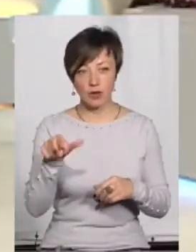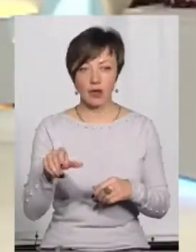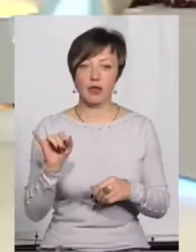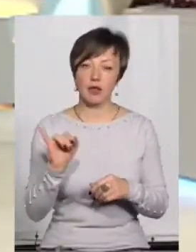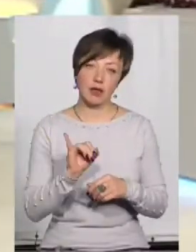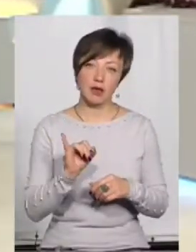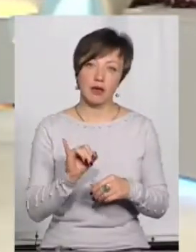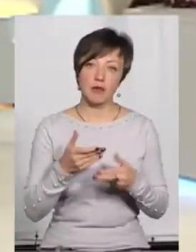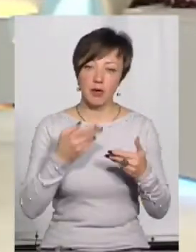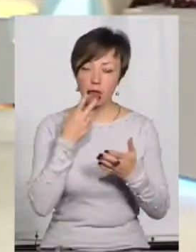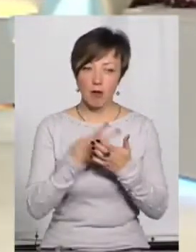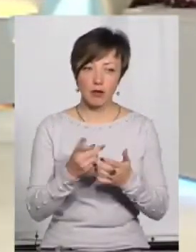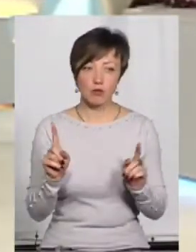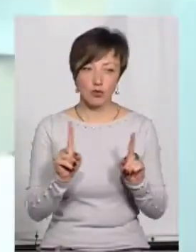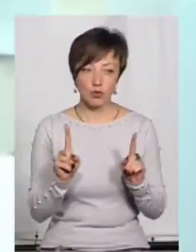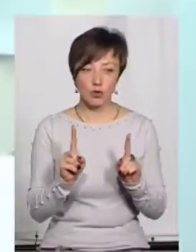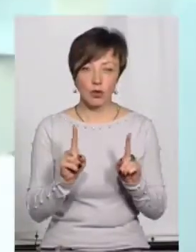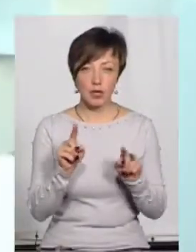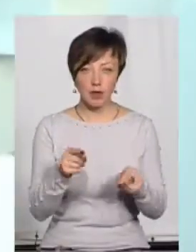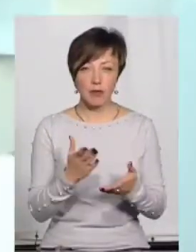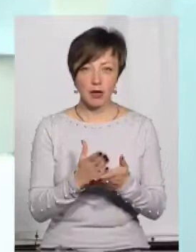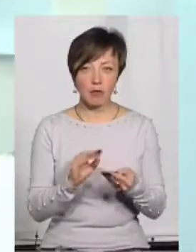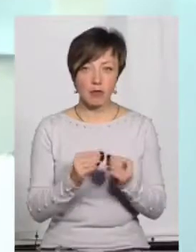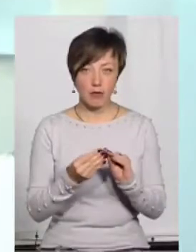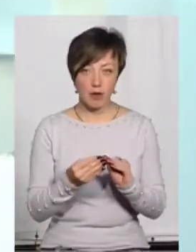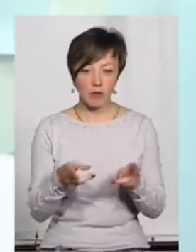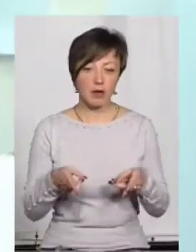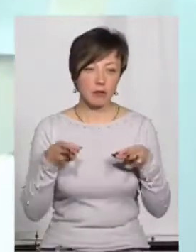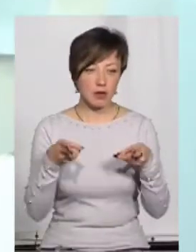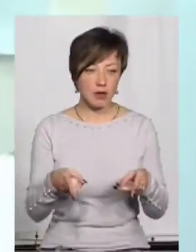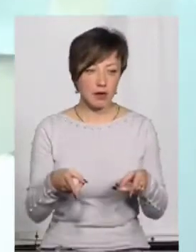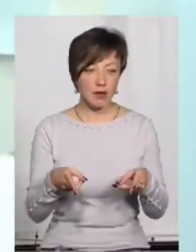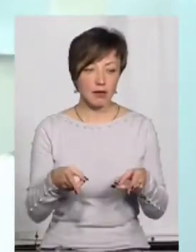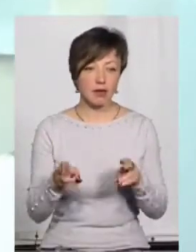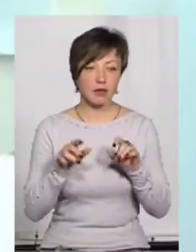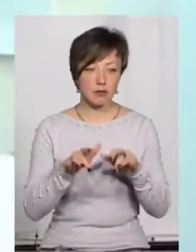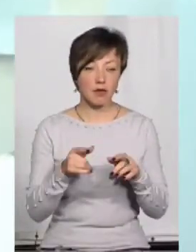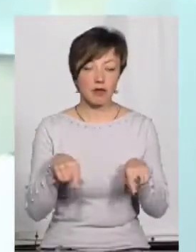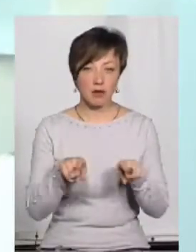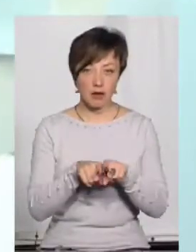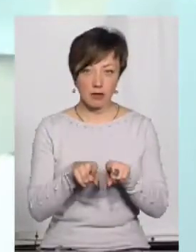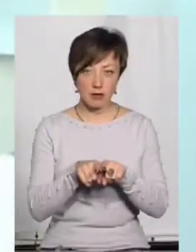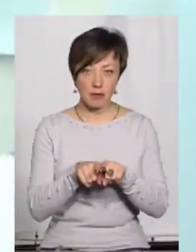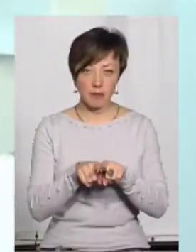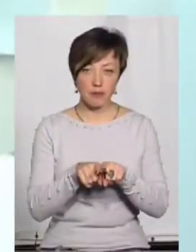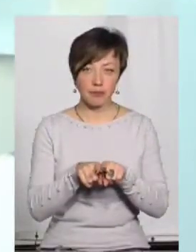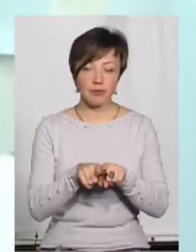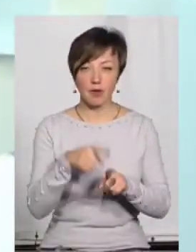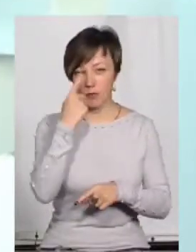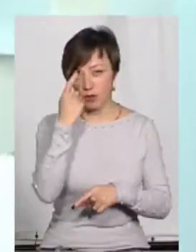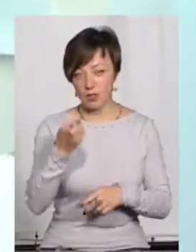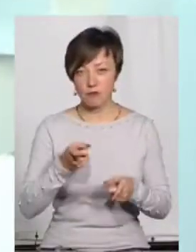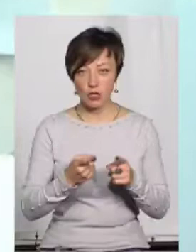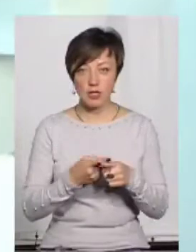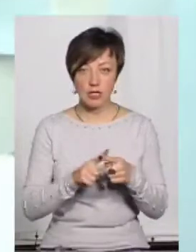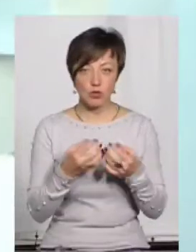і ми бачимо, що там є якийсь кримінальний злочин, так само ми повідомляємо. Ну,